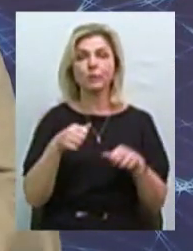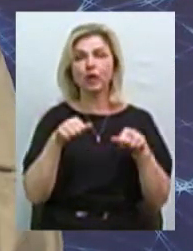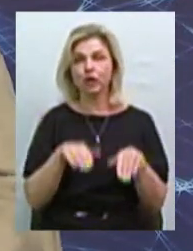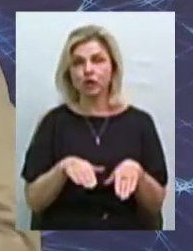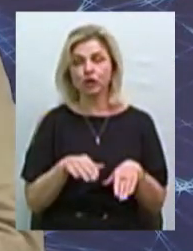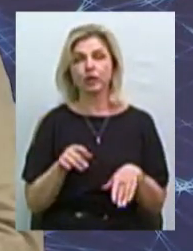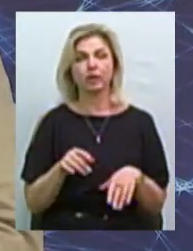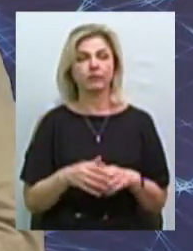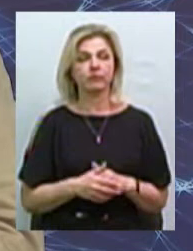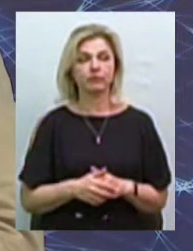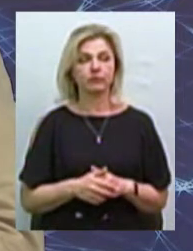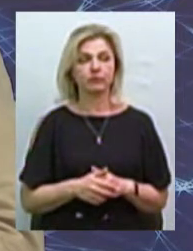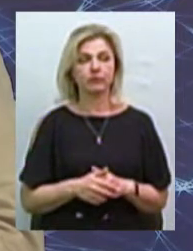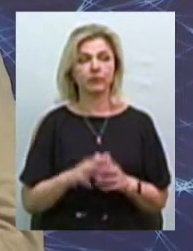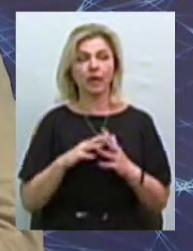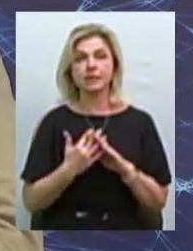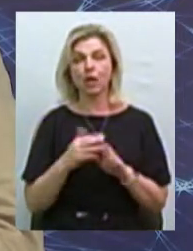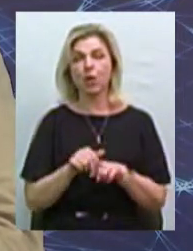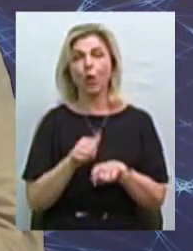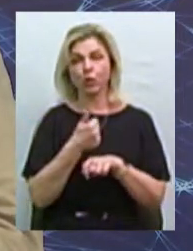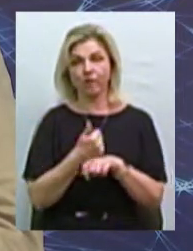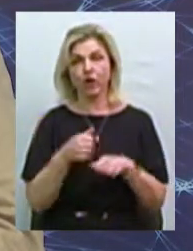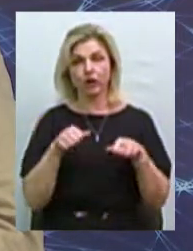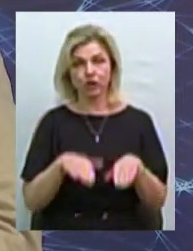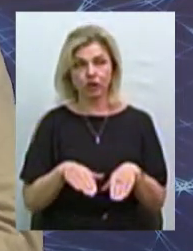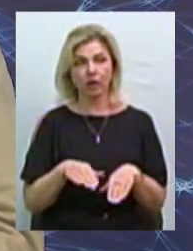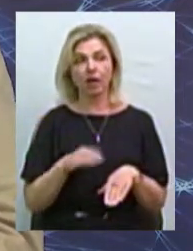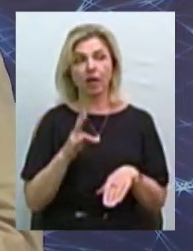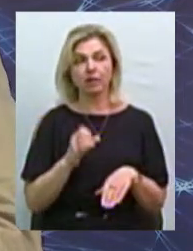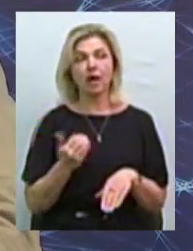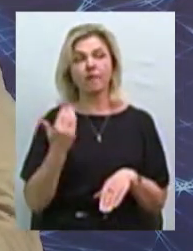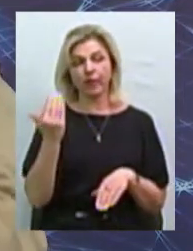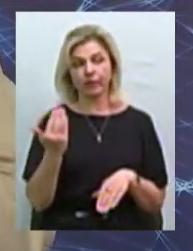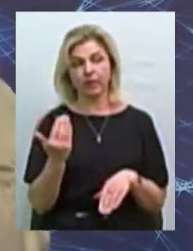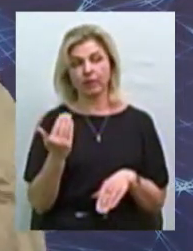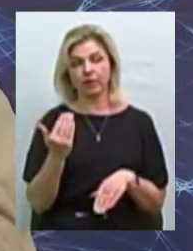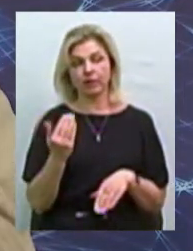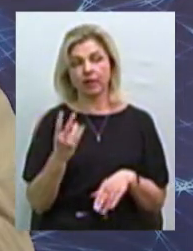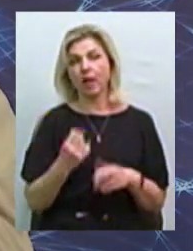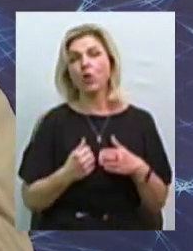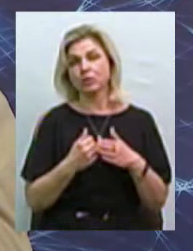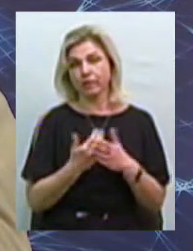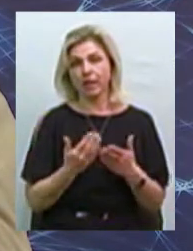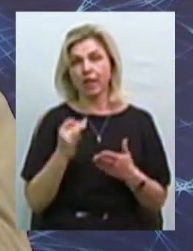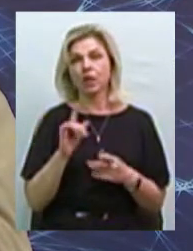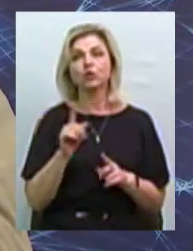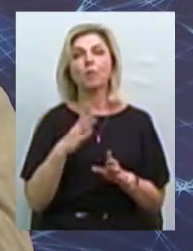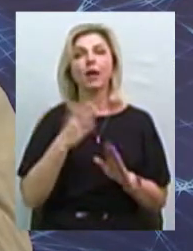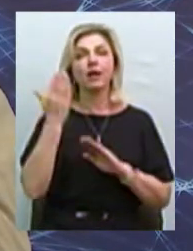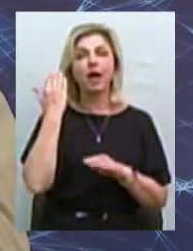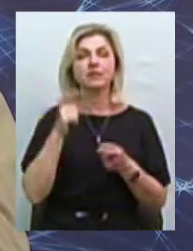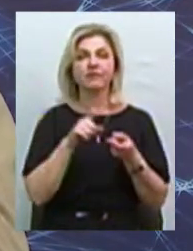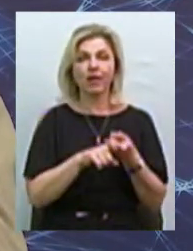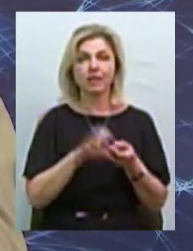сільський голова вирішувати. На чиї буде корість? Звісно, що так. Та інше таке... Те, раніше було пов'язано